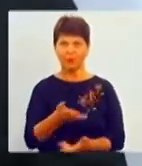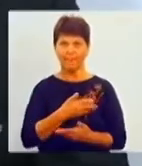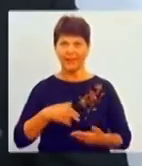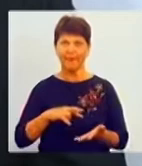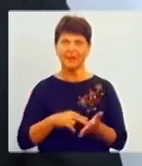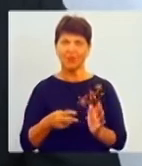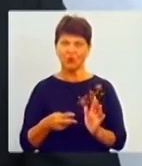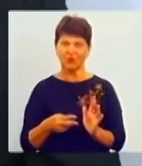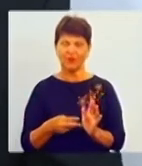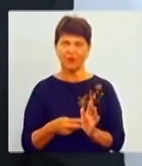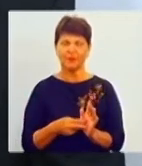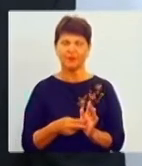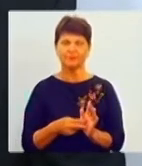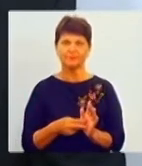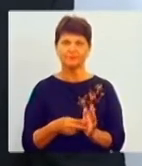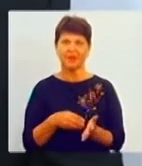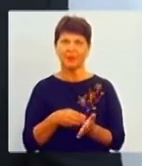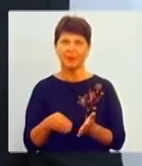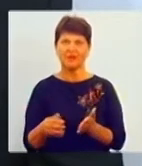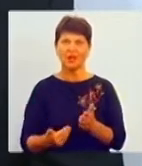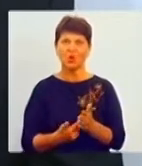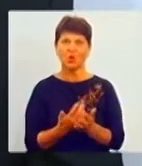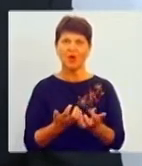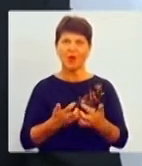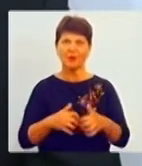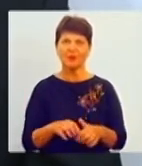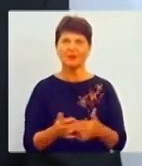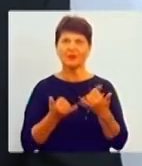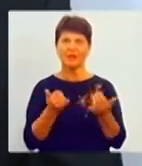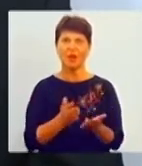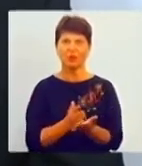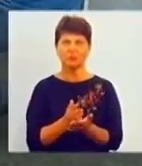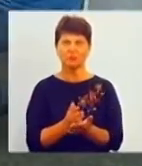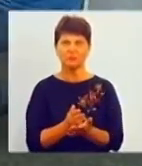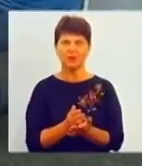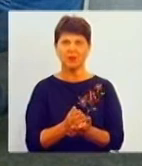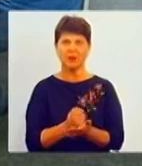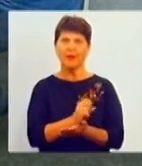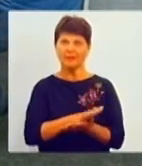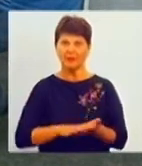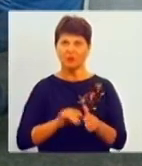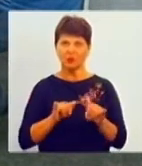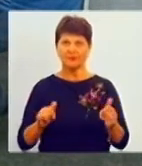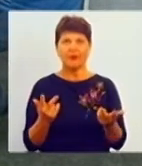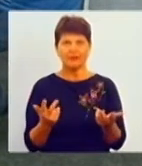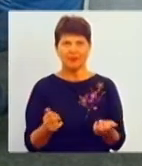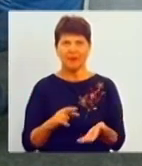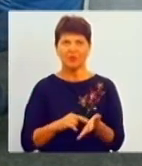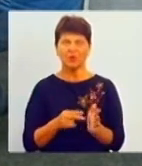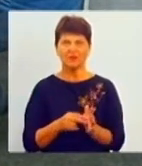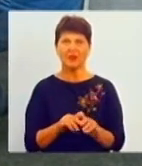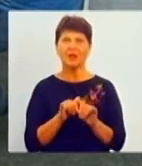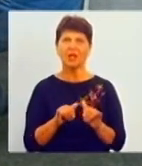придбання нового обладнання для обслуговування літаків. Зрешті розвиватись? Так. Планували розвиток,